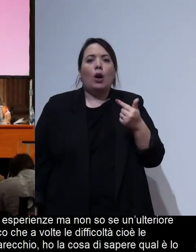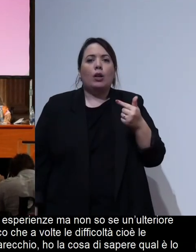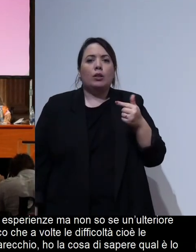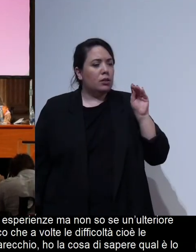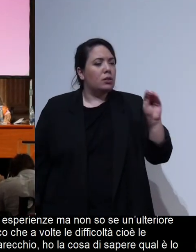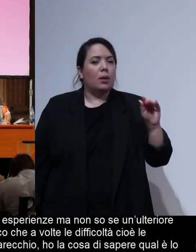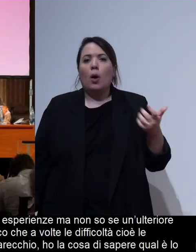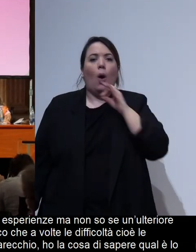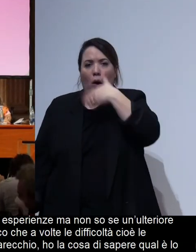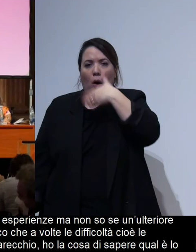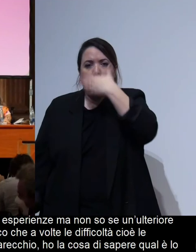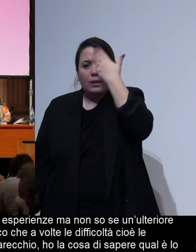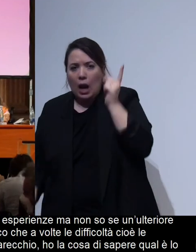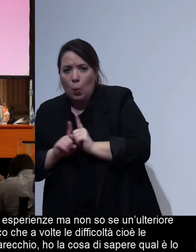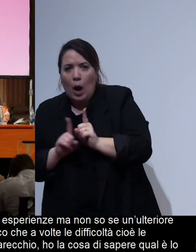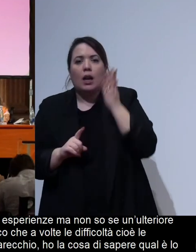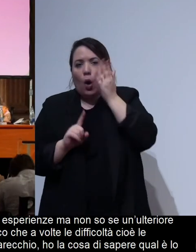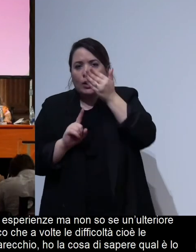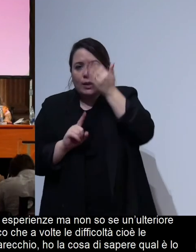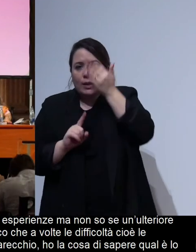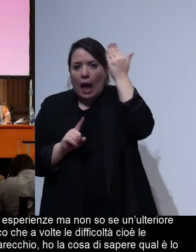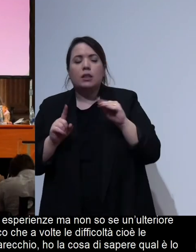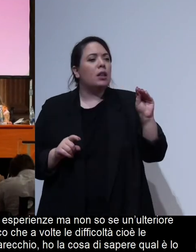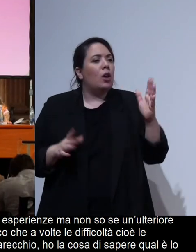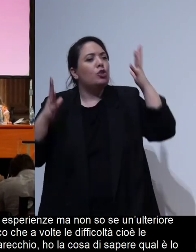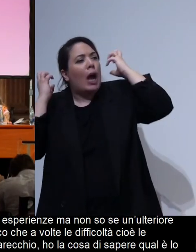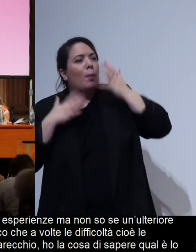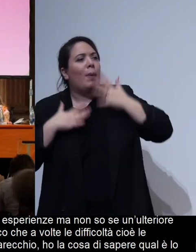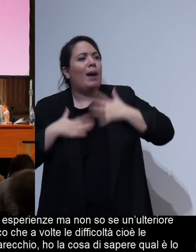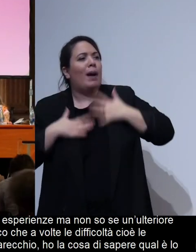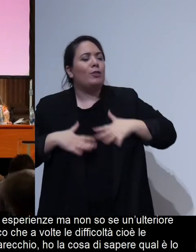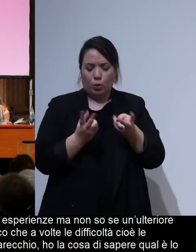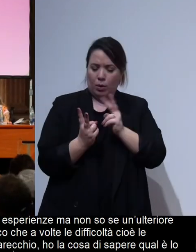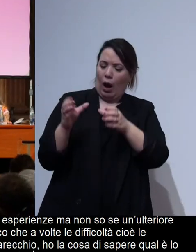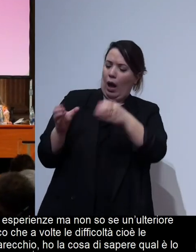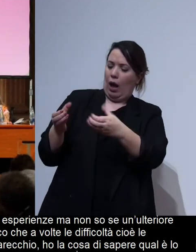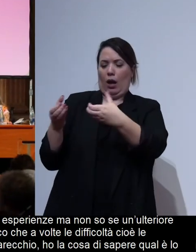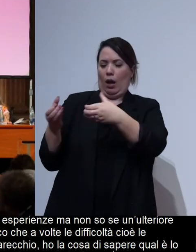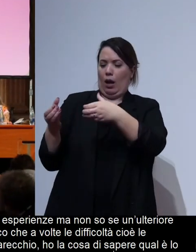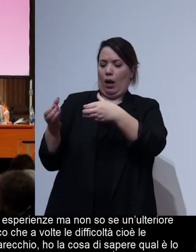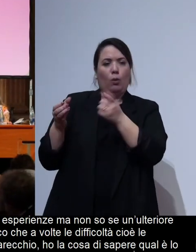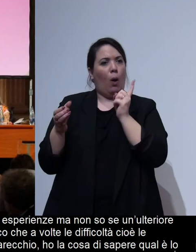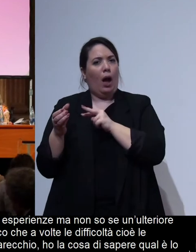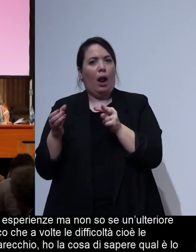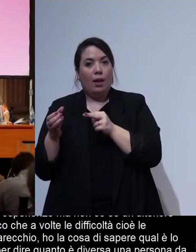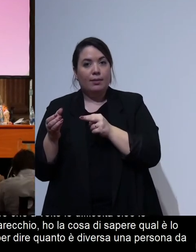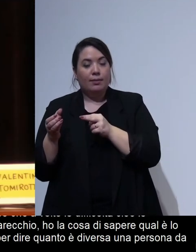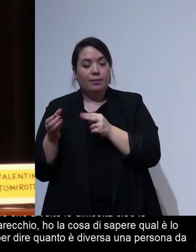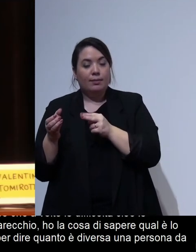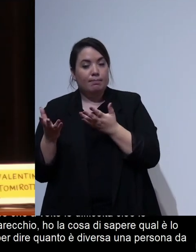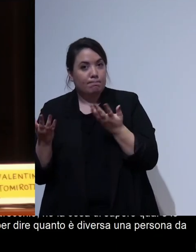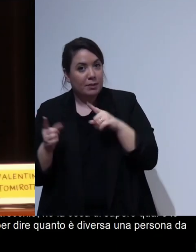che in un albergo ecco quindi per dire quanto sono diversi quanto è diversa una persona da un'altra grazie per le domande